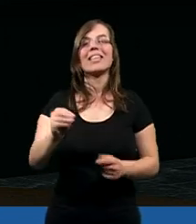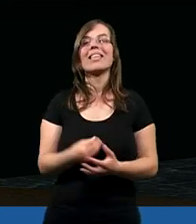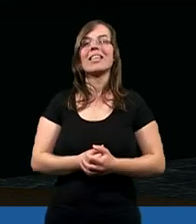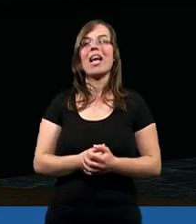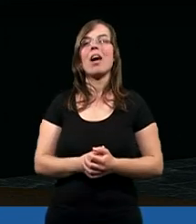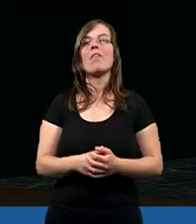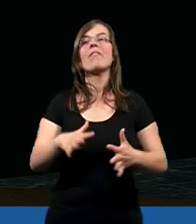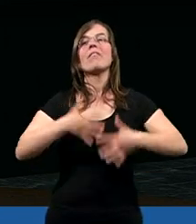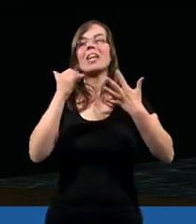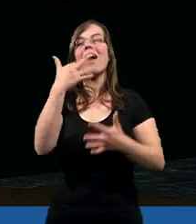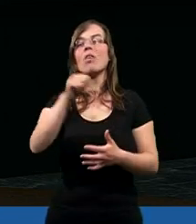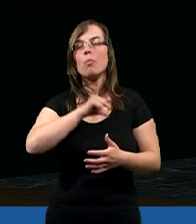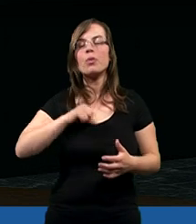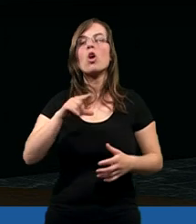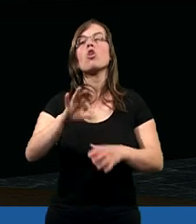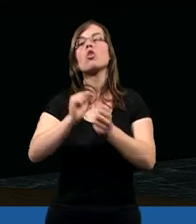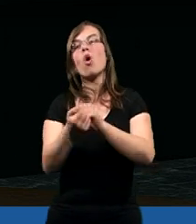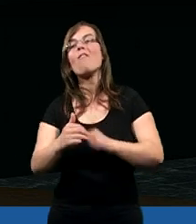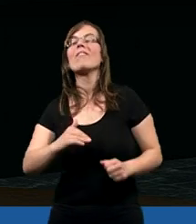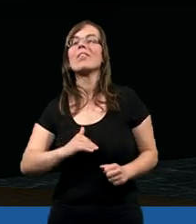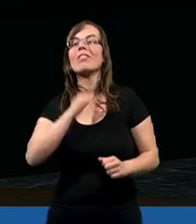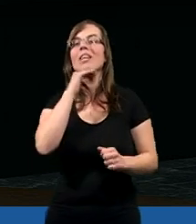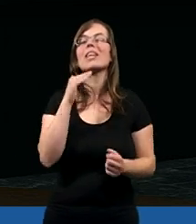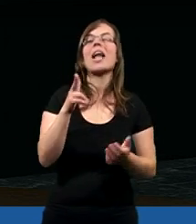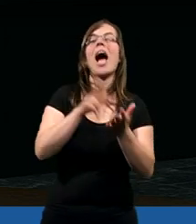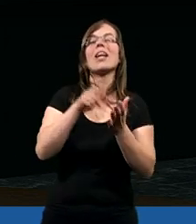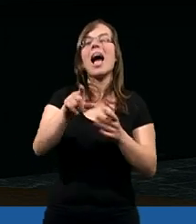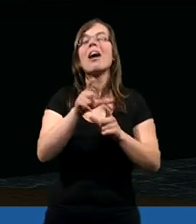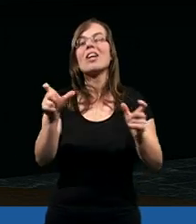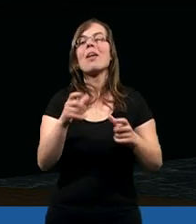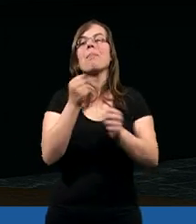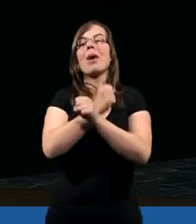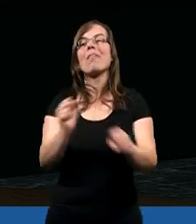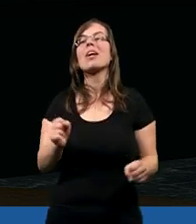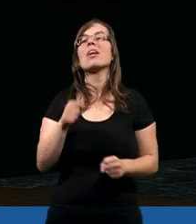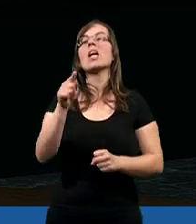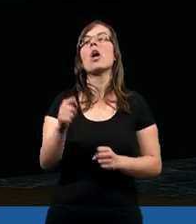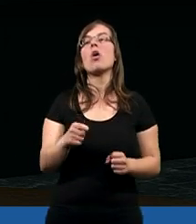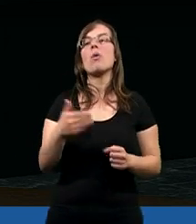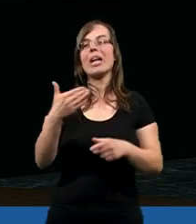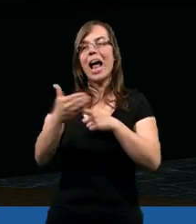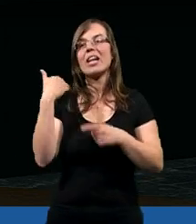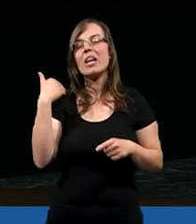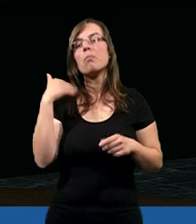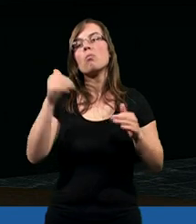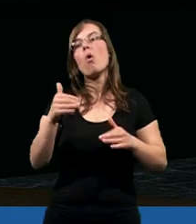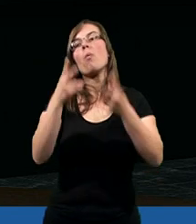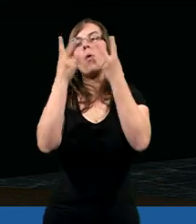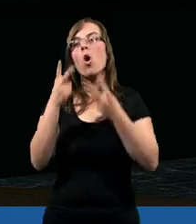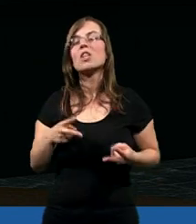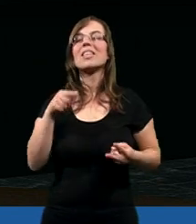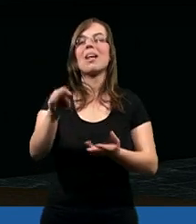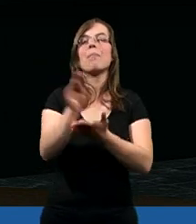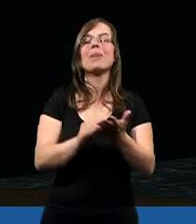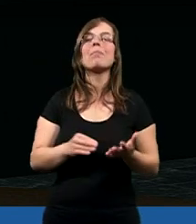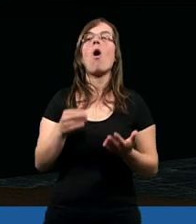wydawało im się, że są wystarczające do zbawienia. Właściwie można byłoby odczytać